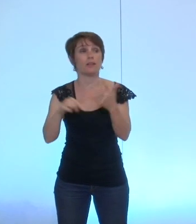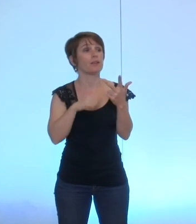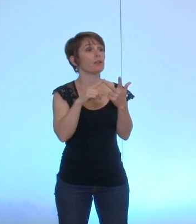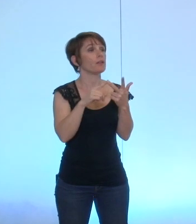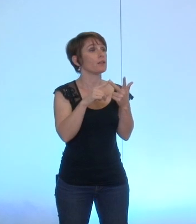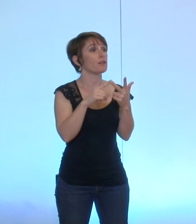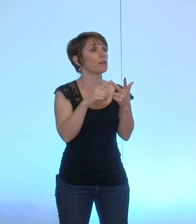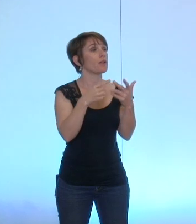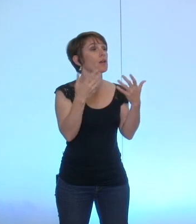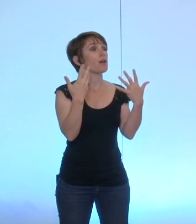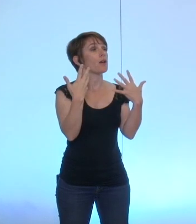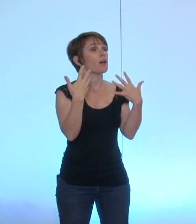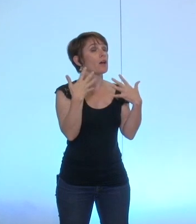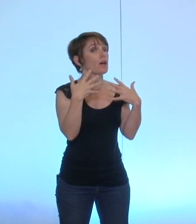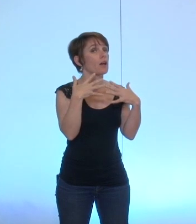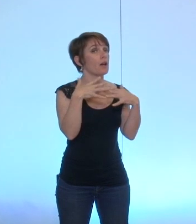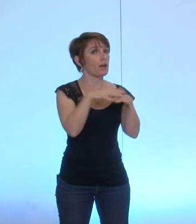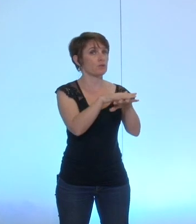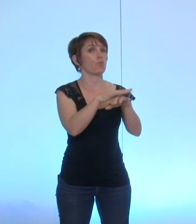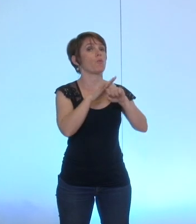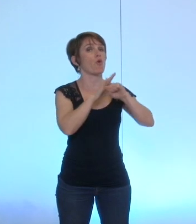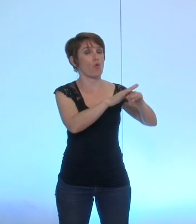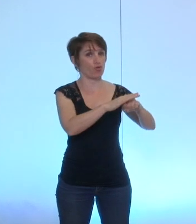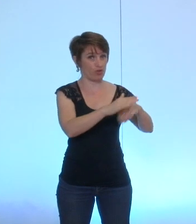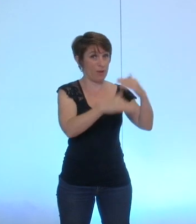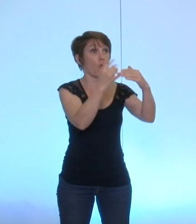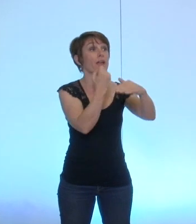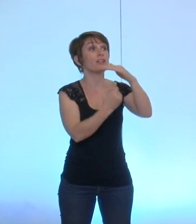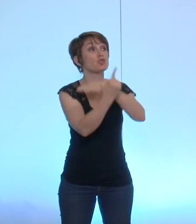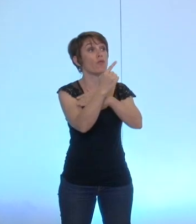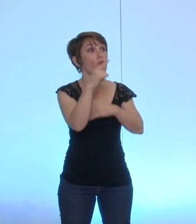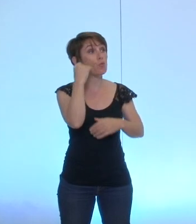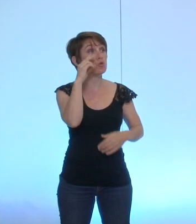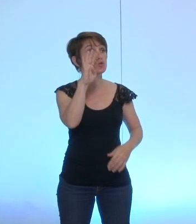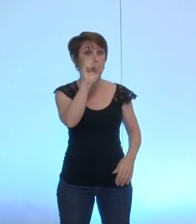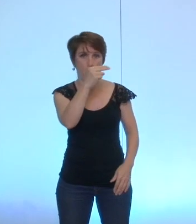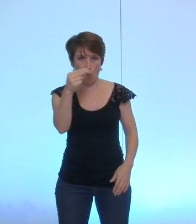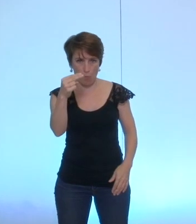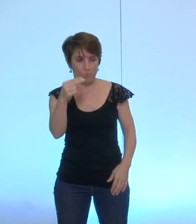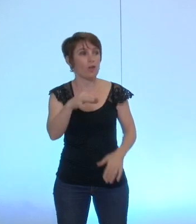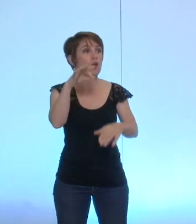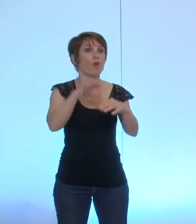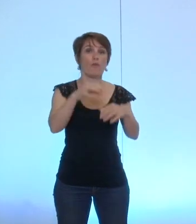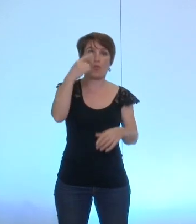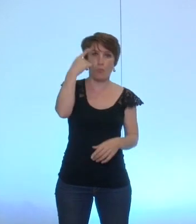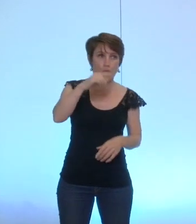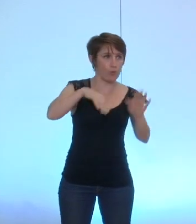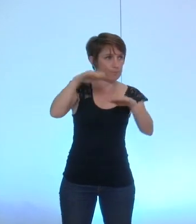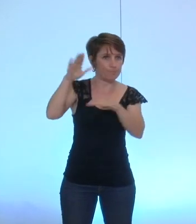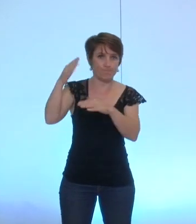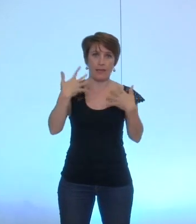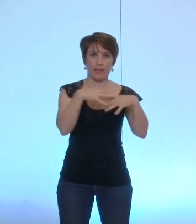et le Rassemblement de Gauche et de Progrès excepté monsieur Bron donc qui s'abstient qui est pour le